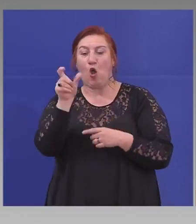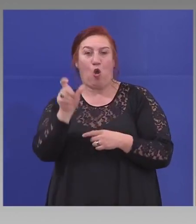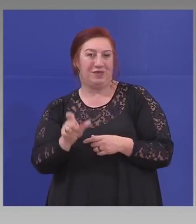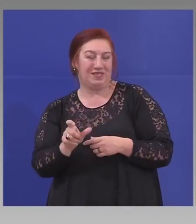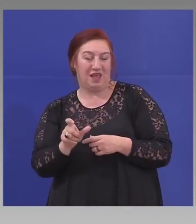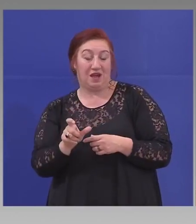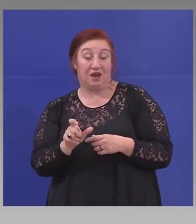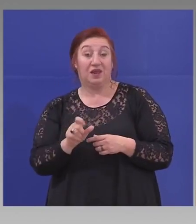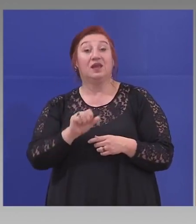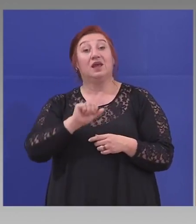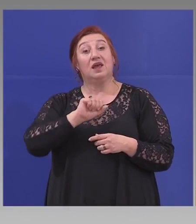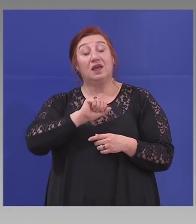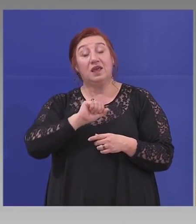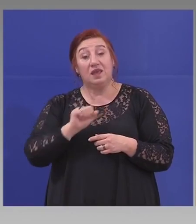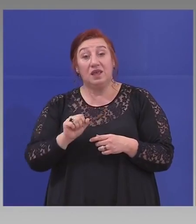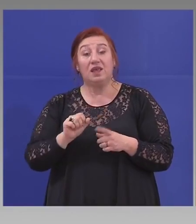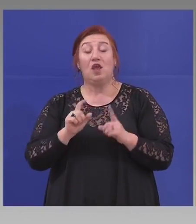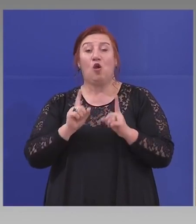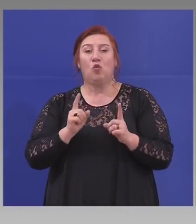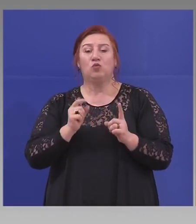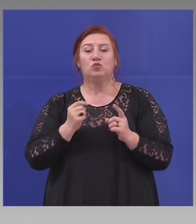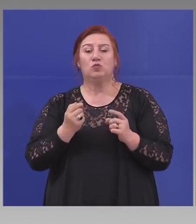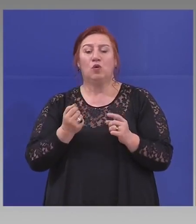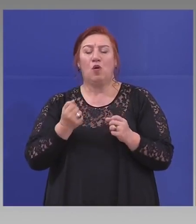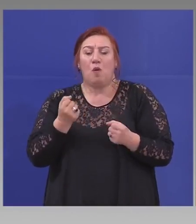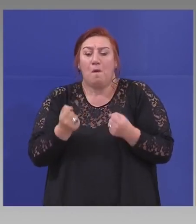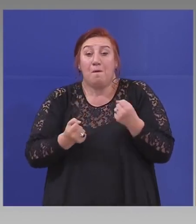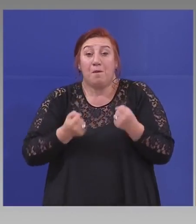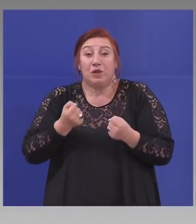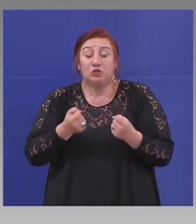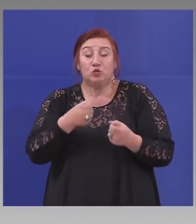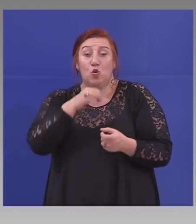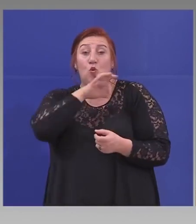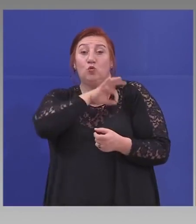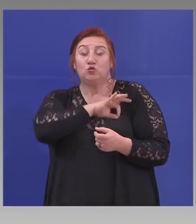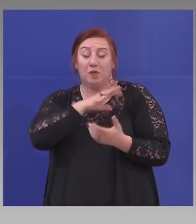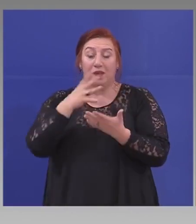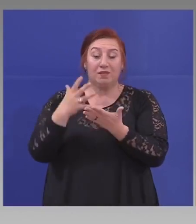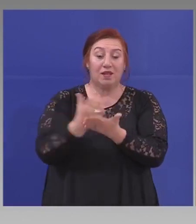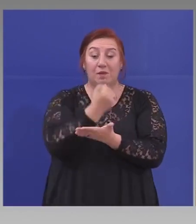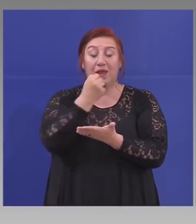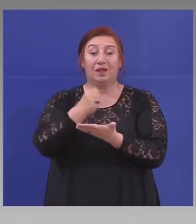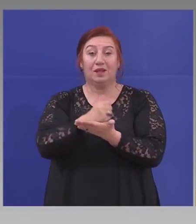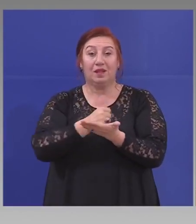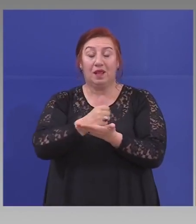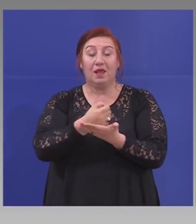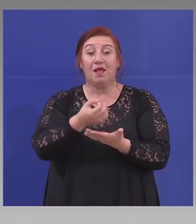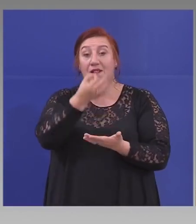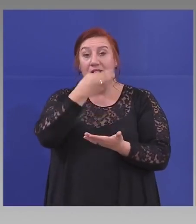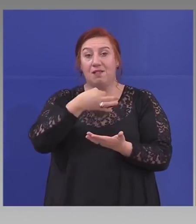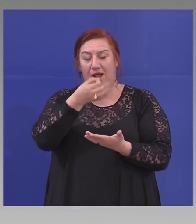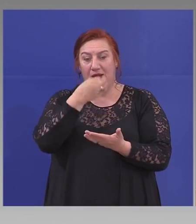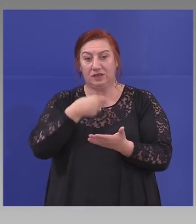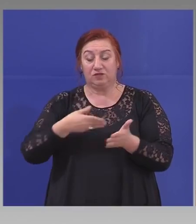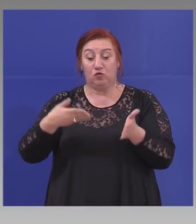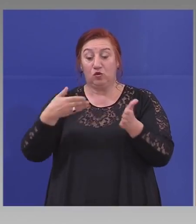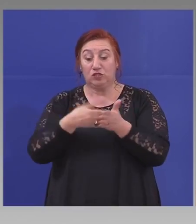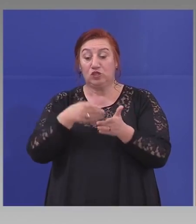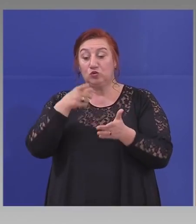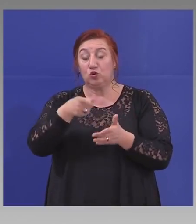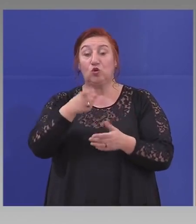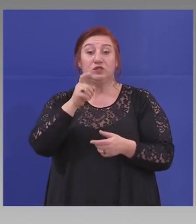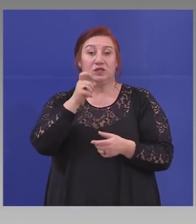И когото по-бързо успее да се намери лекарство срещу този грип,